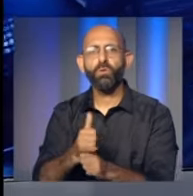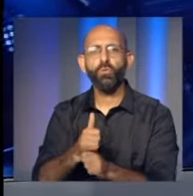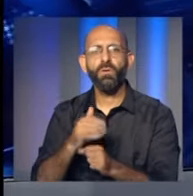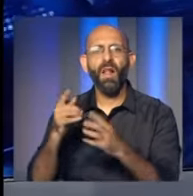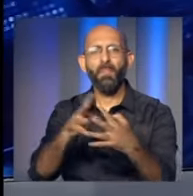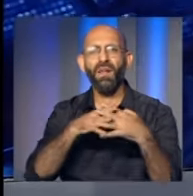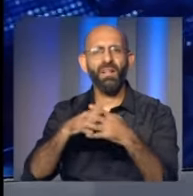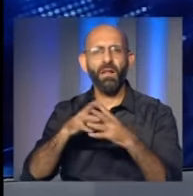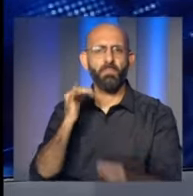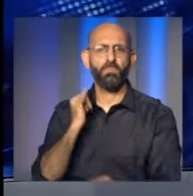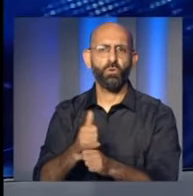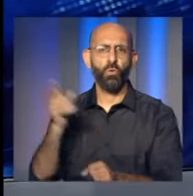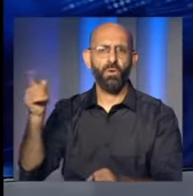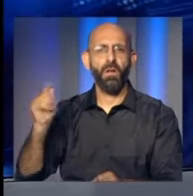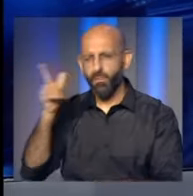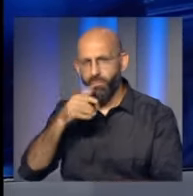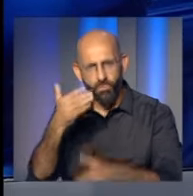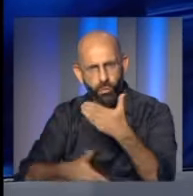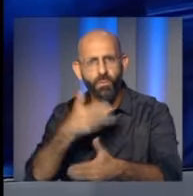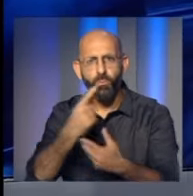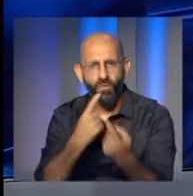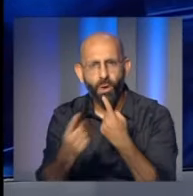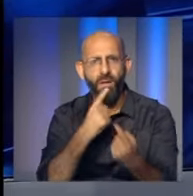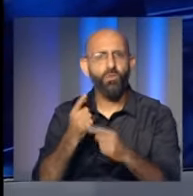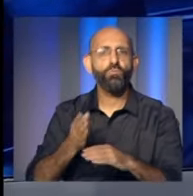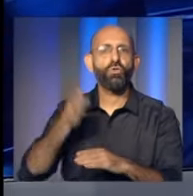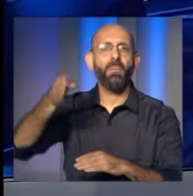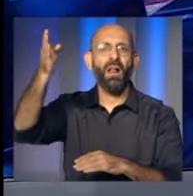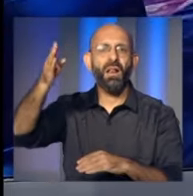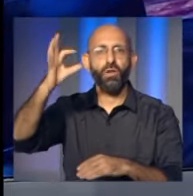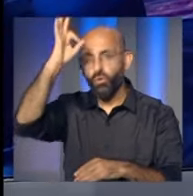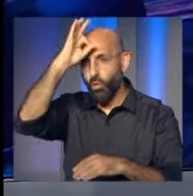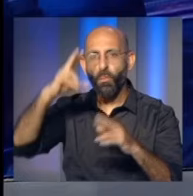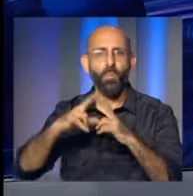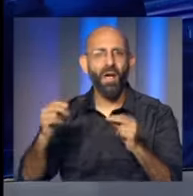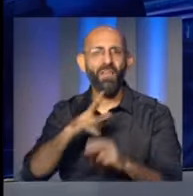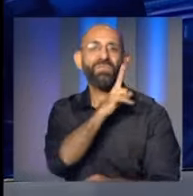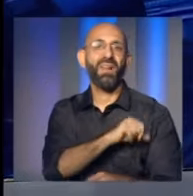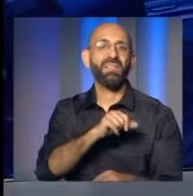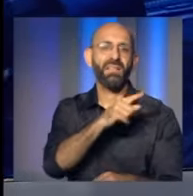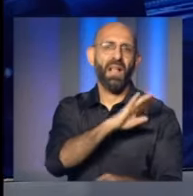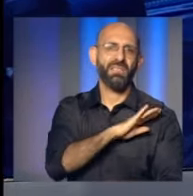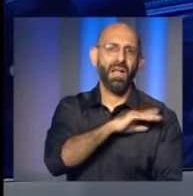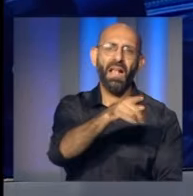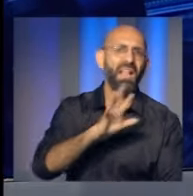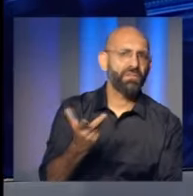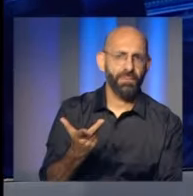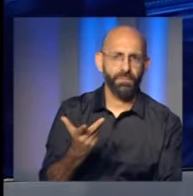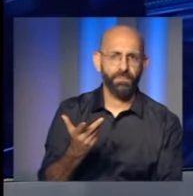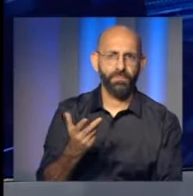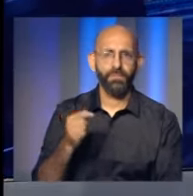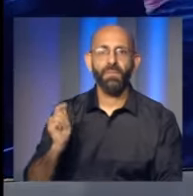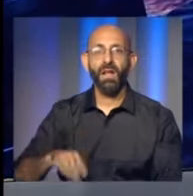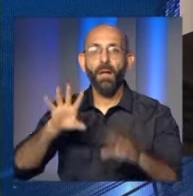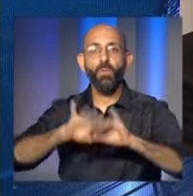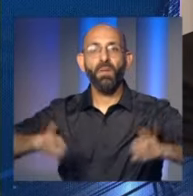الجبهة الجنوبية وفي اليوم التالي سيكون المفد الأمريكي عاموسو كستين هنا لاستكمال التفاوض حول مستقبل الوضع على الحدود مع فلسطين